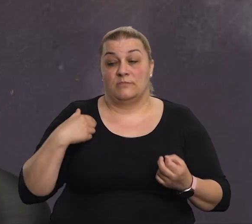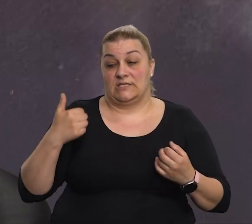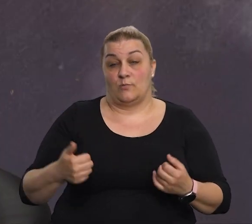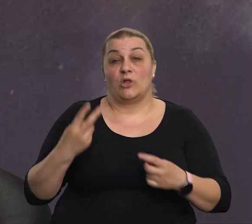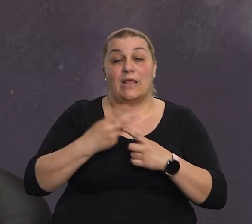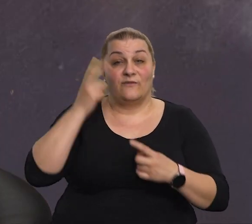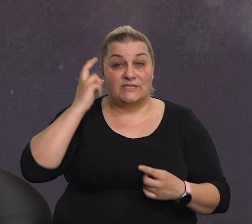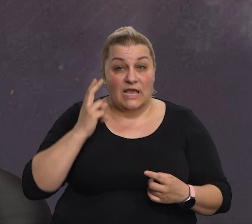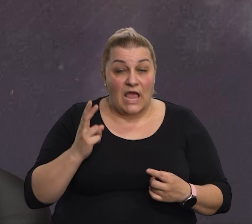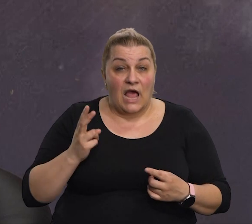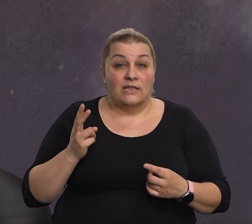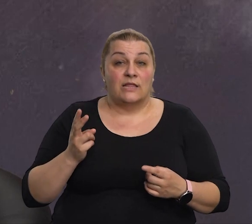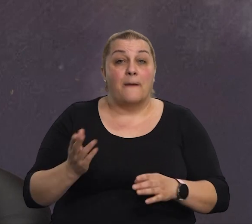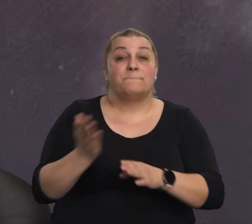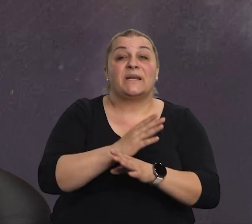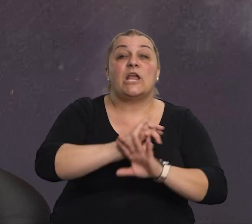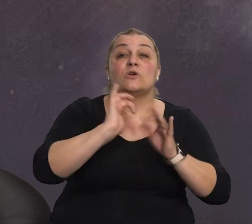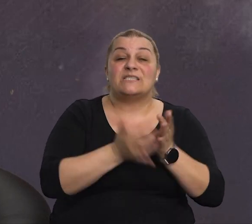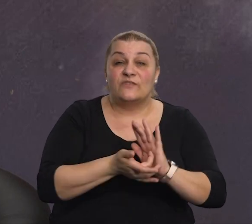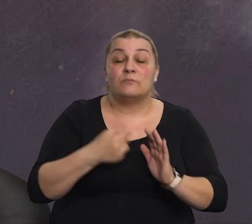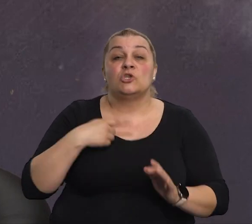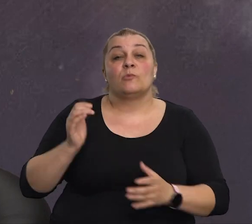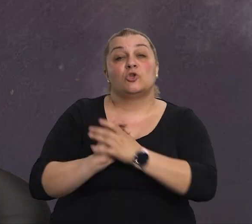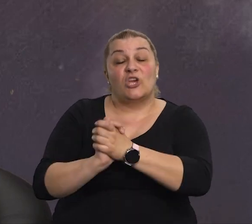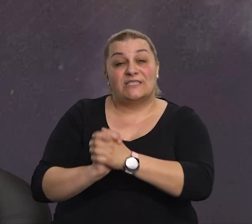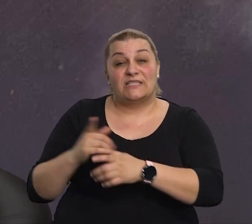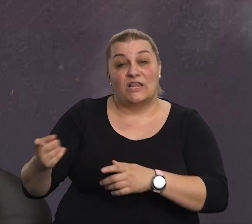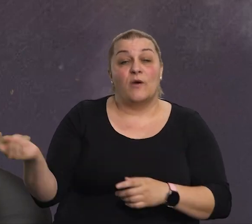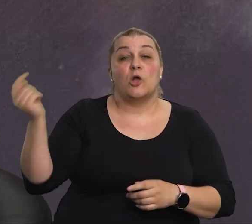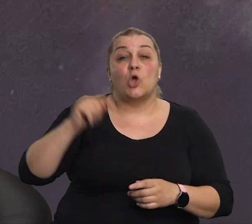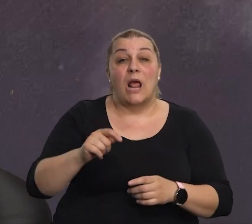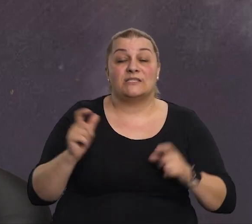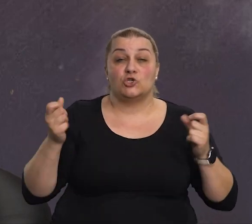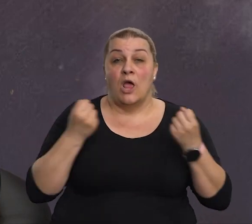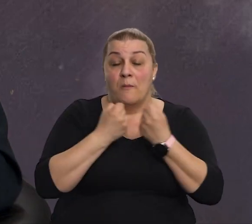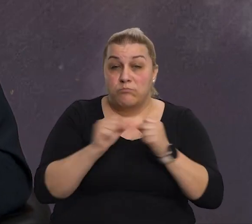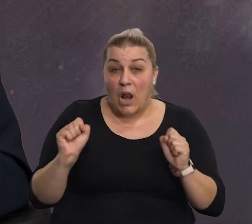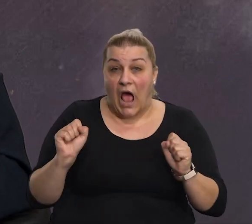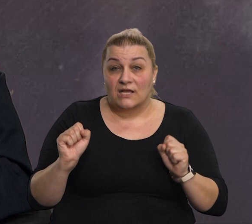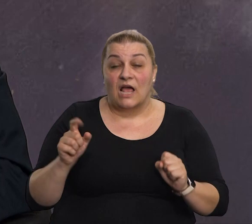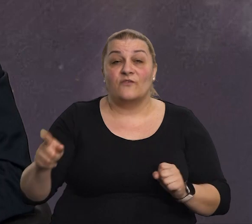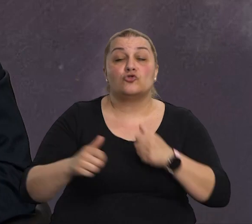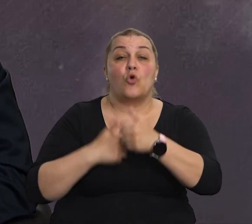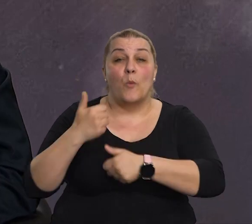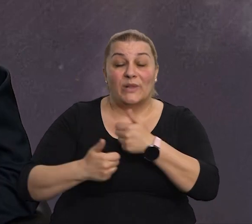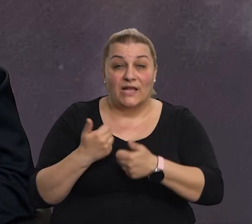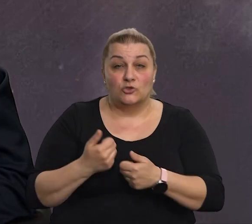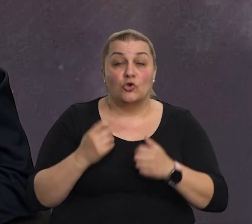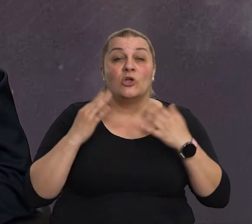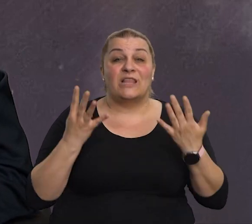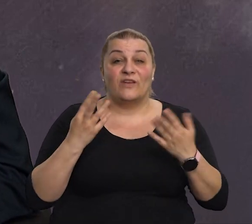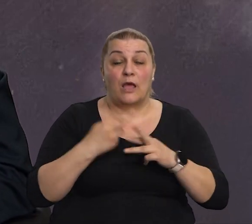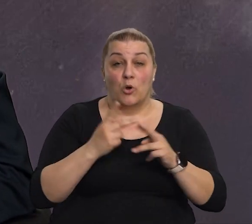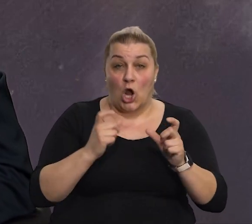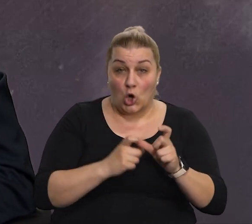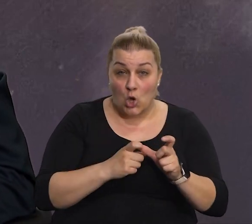televizija Jadran ekskluzivno prije sviju ćemo vam čestitati na dolazeći praznik na dolazeći blagdan obljetnicu i devete bojne